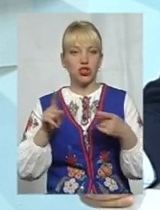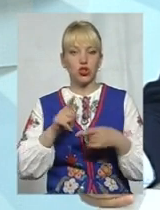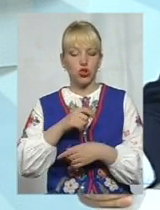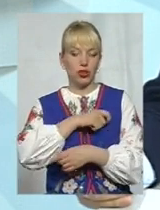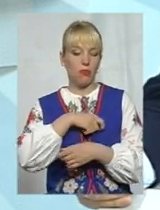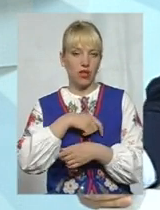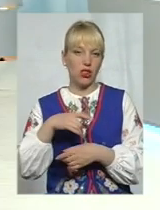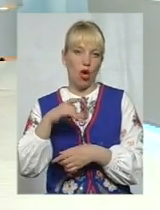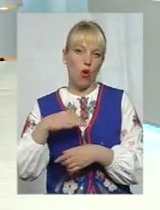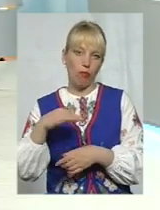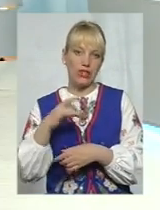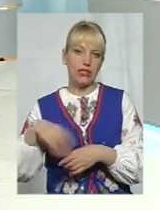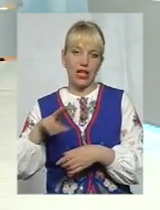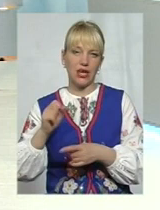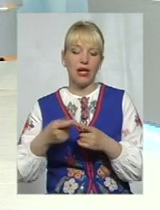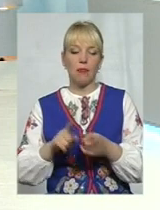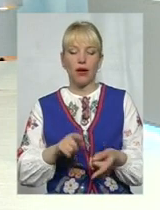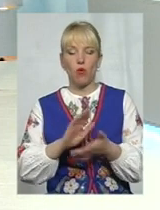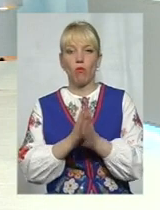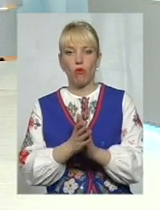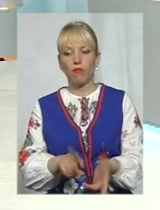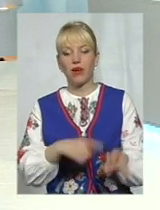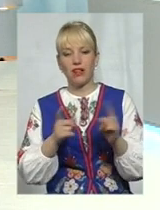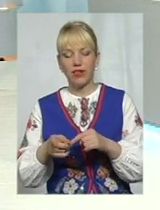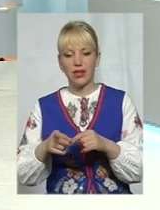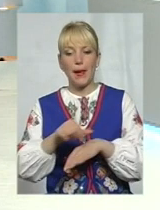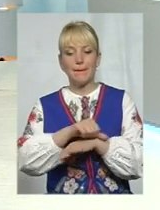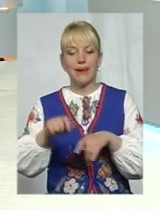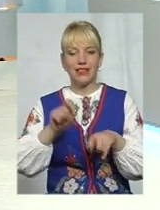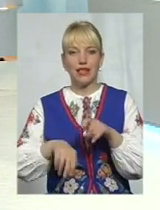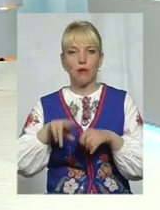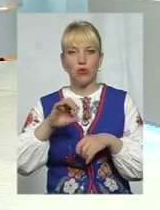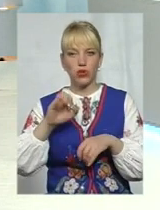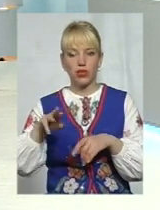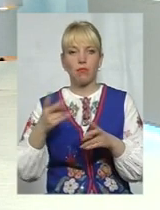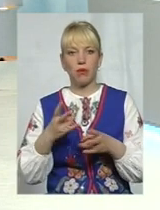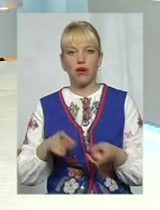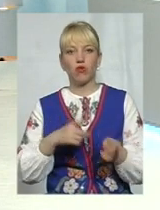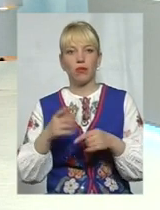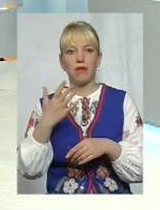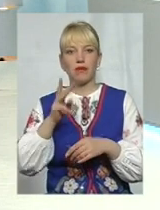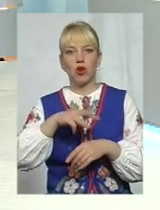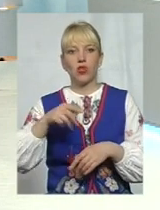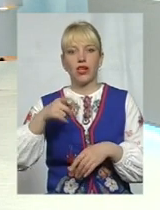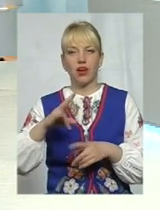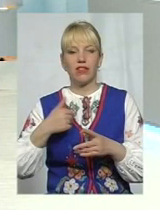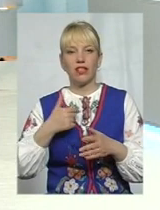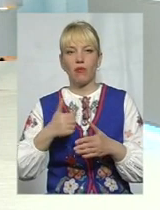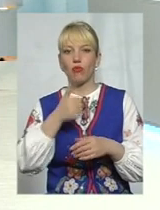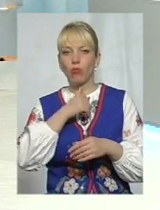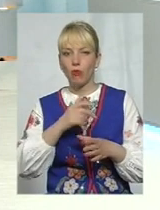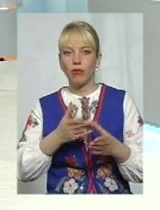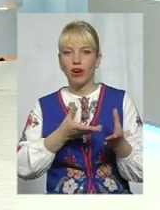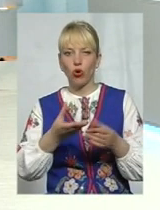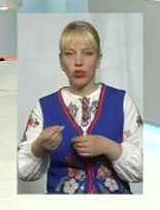при умові переведення митного поста ми отримуємо, наприклад, 5 мільйонів гривень. Я пробую переконати депутатів обласної